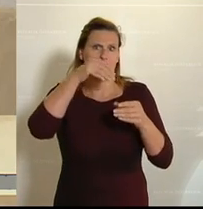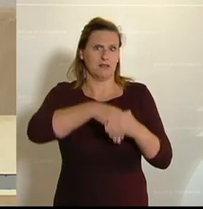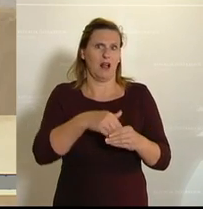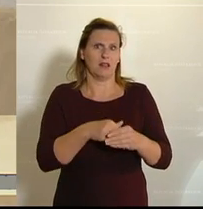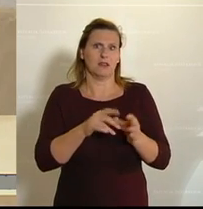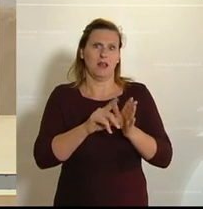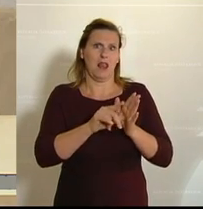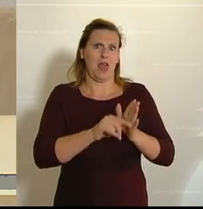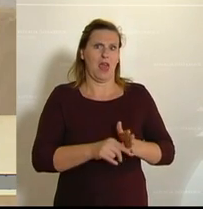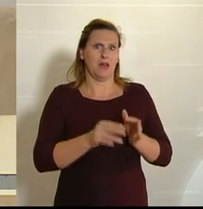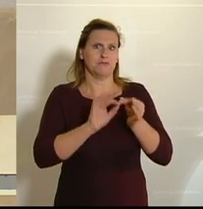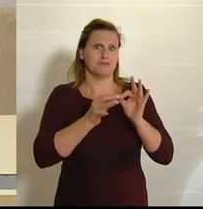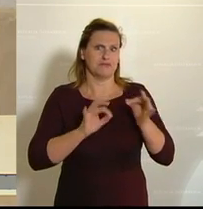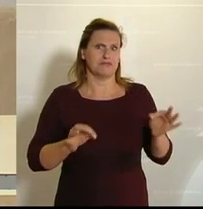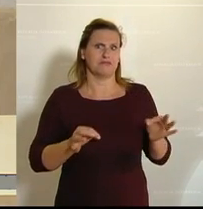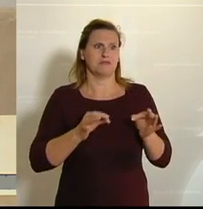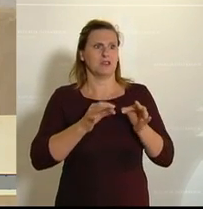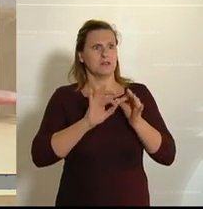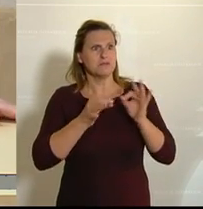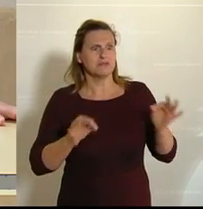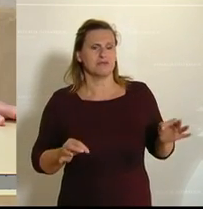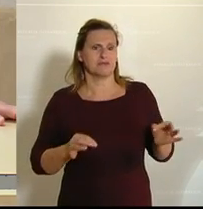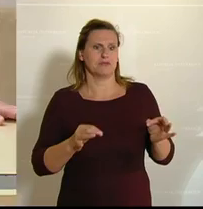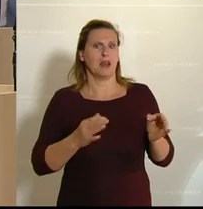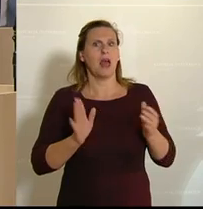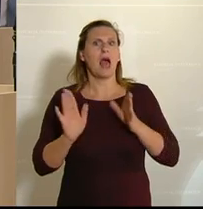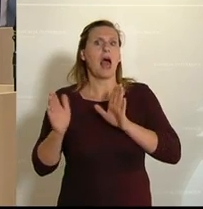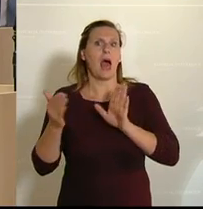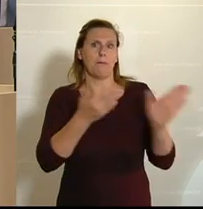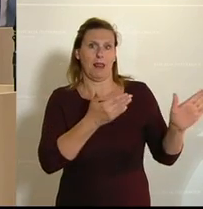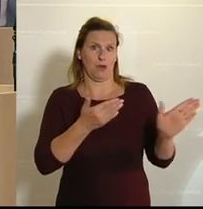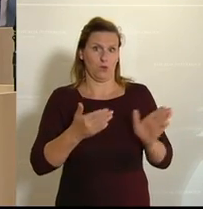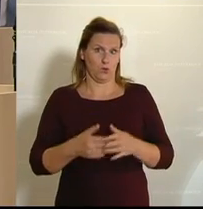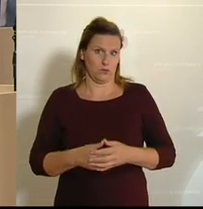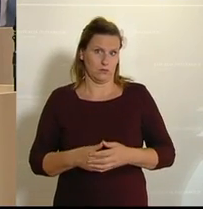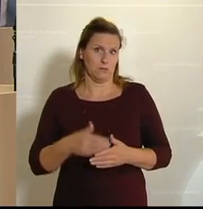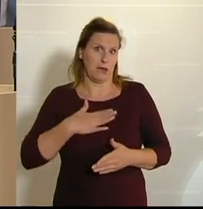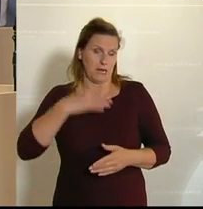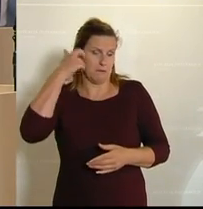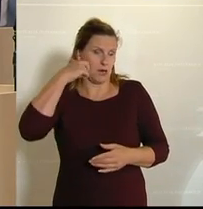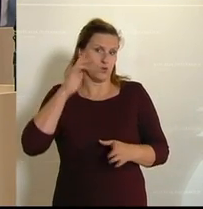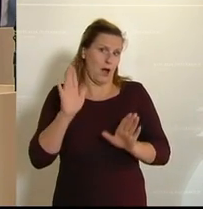leere Floskeln, inhaltsleere Phrasen. Ein Ablenkungsmanöver würde ich meinen.